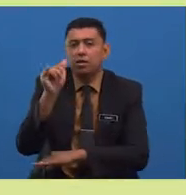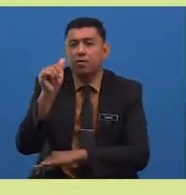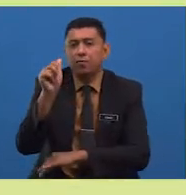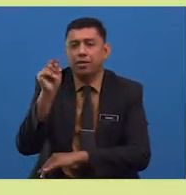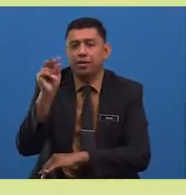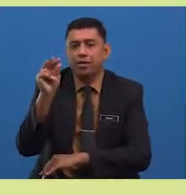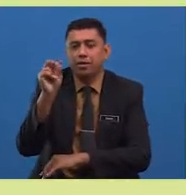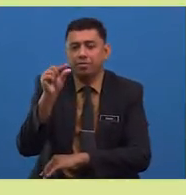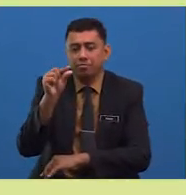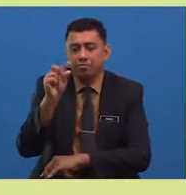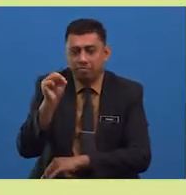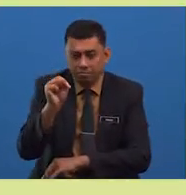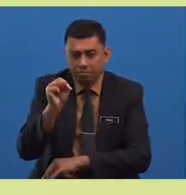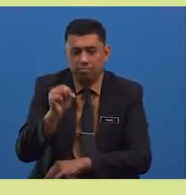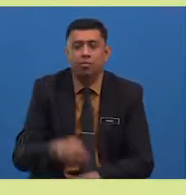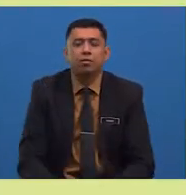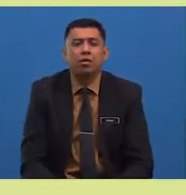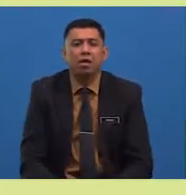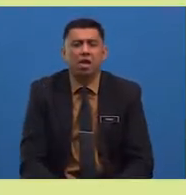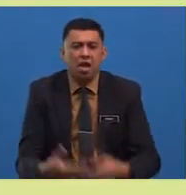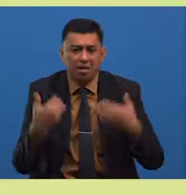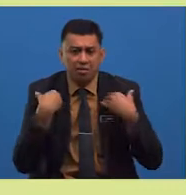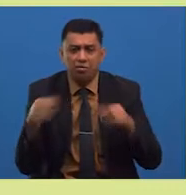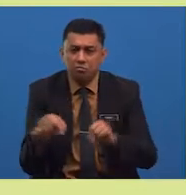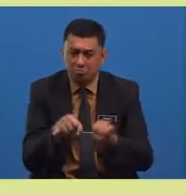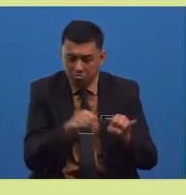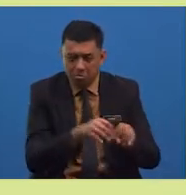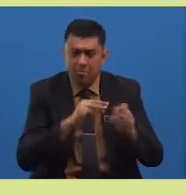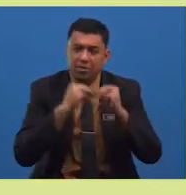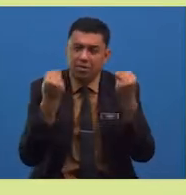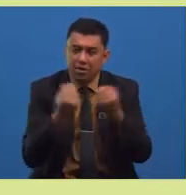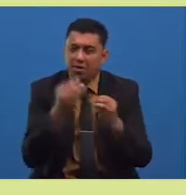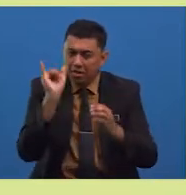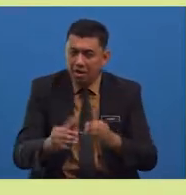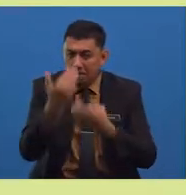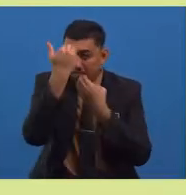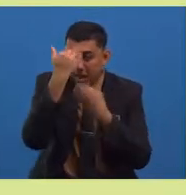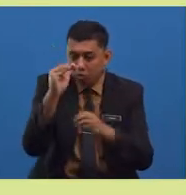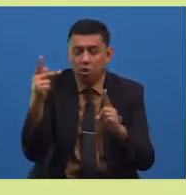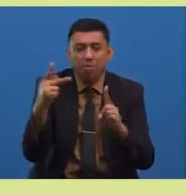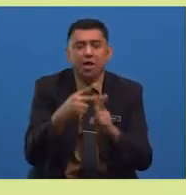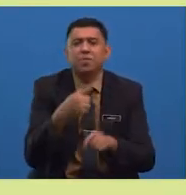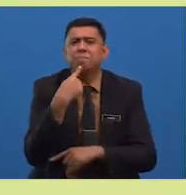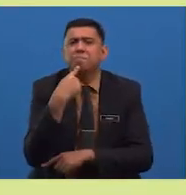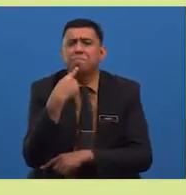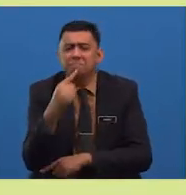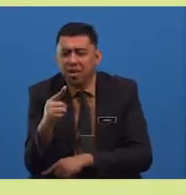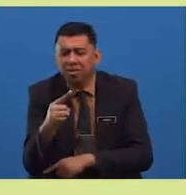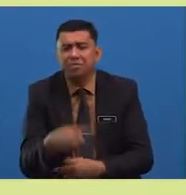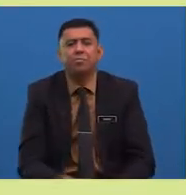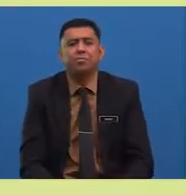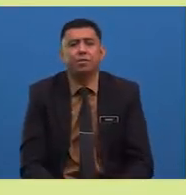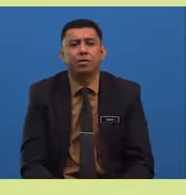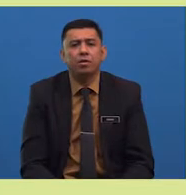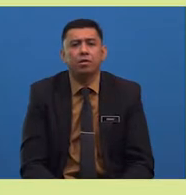Selain itu, terdapat juga masyarakat yang patuh kepada arahan. Keadaan